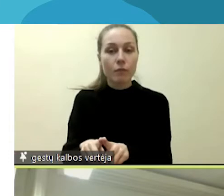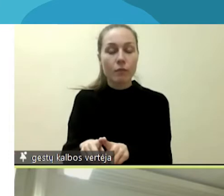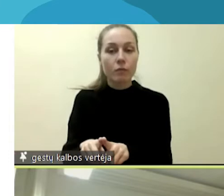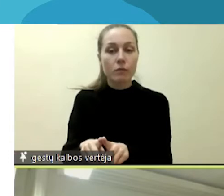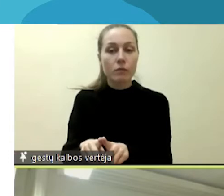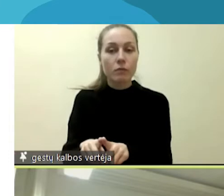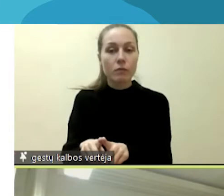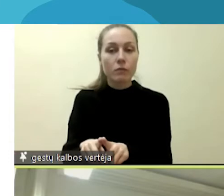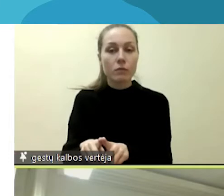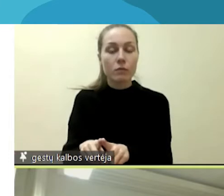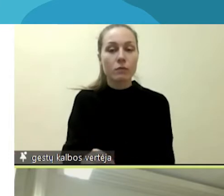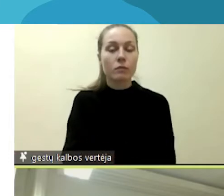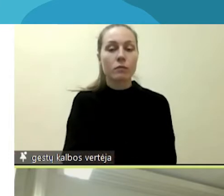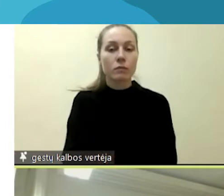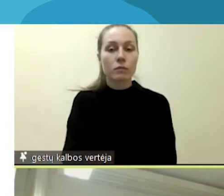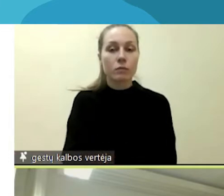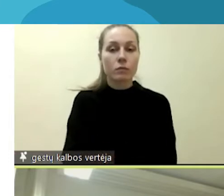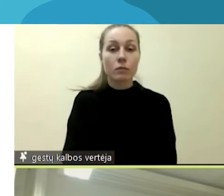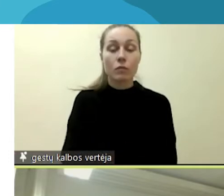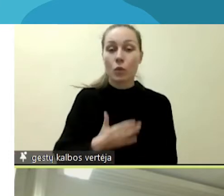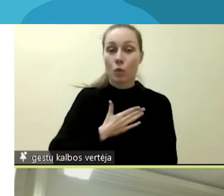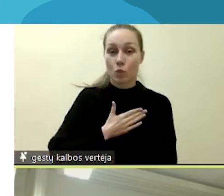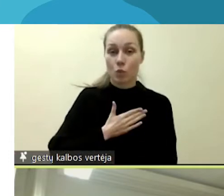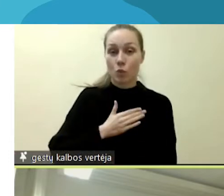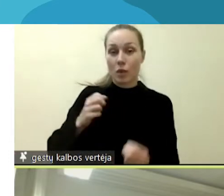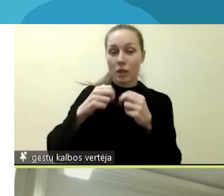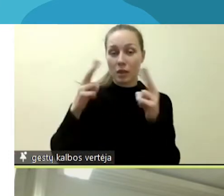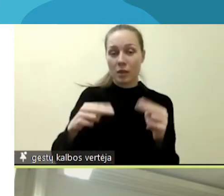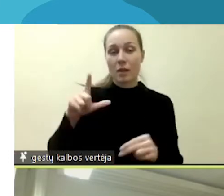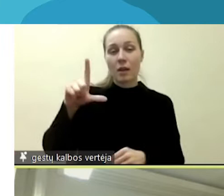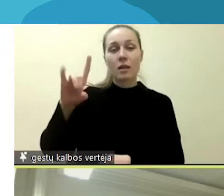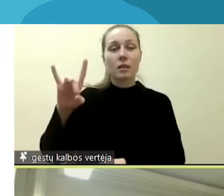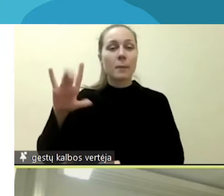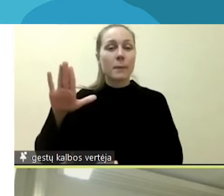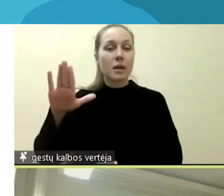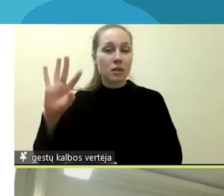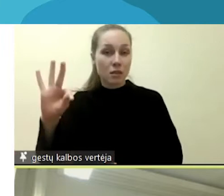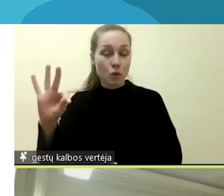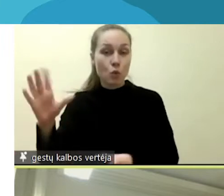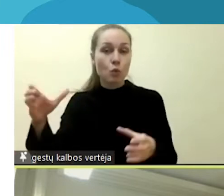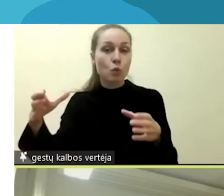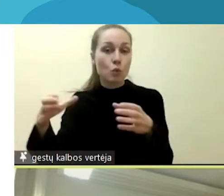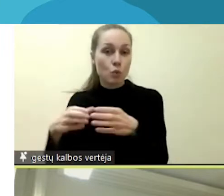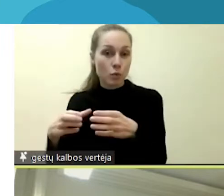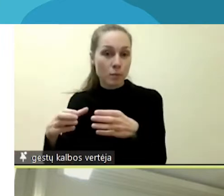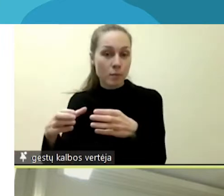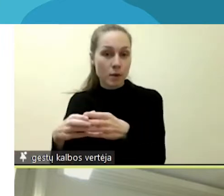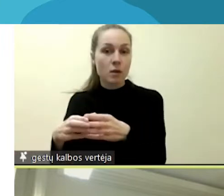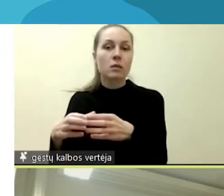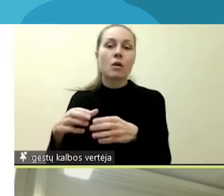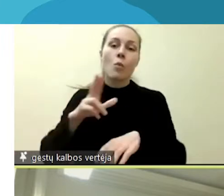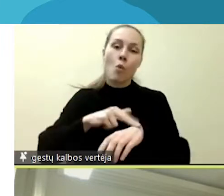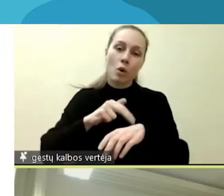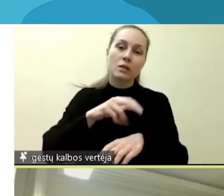nacionalinėse LGBT grupėse ir policijos